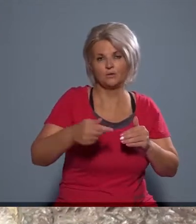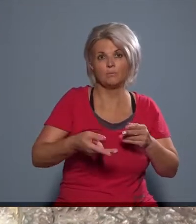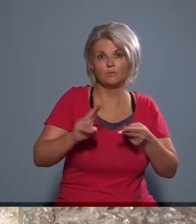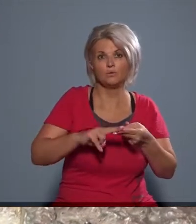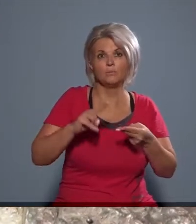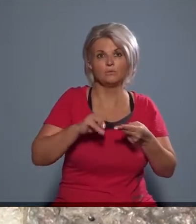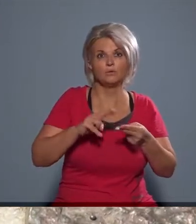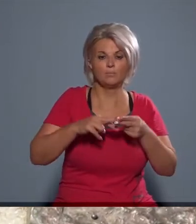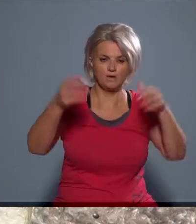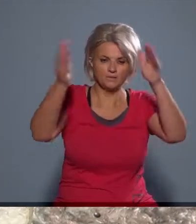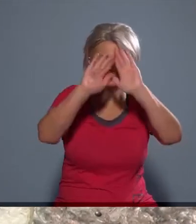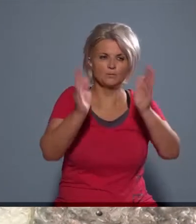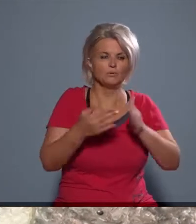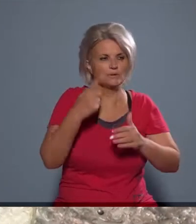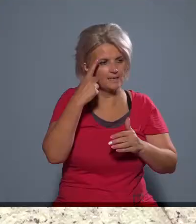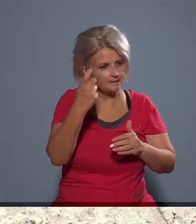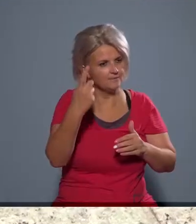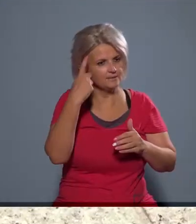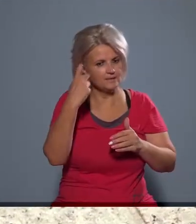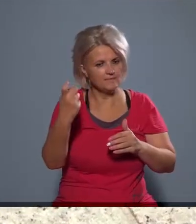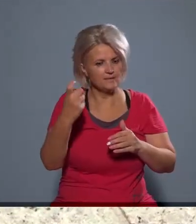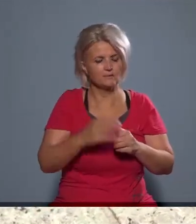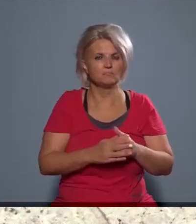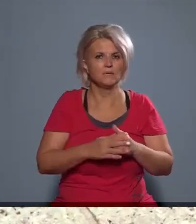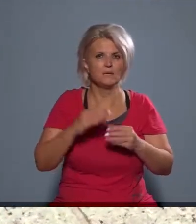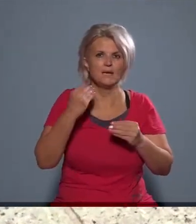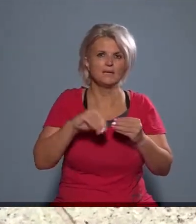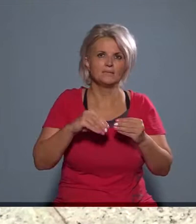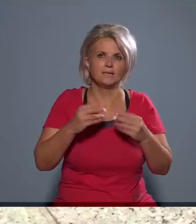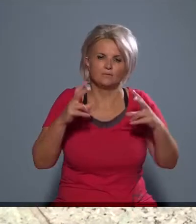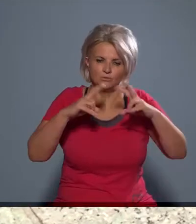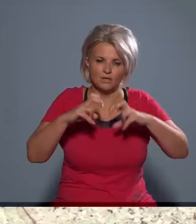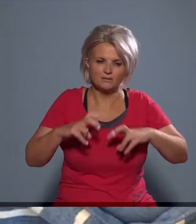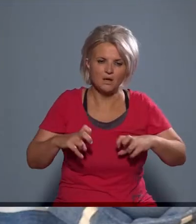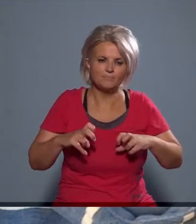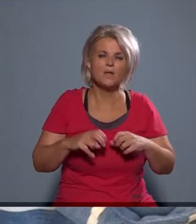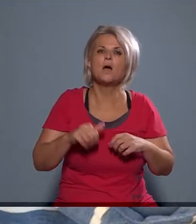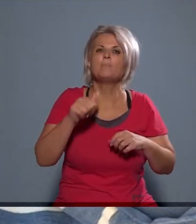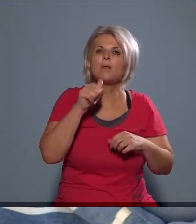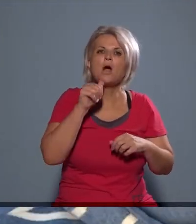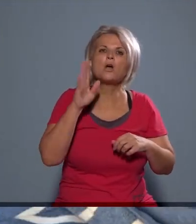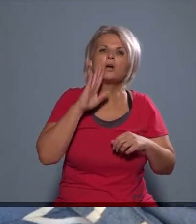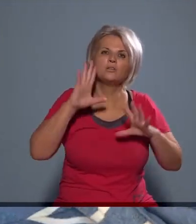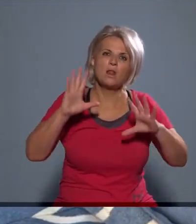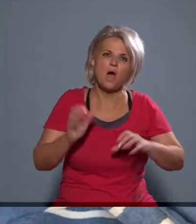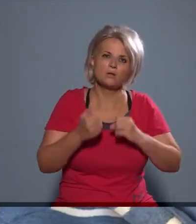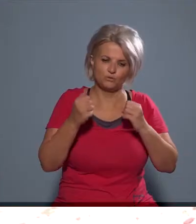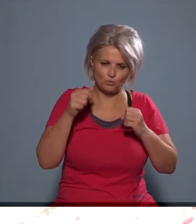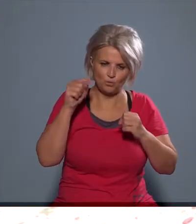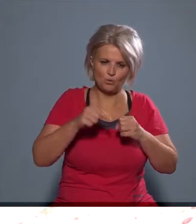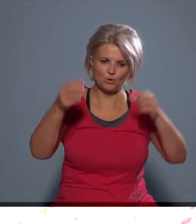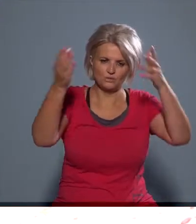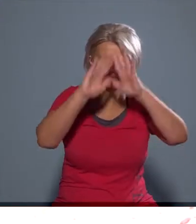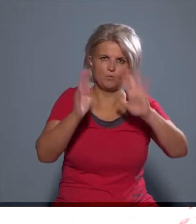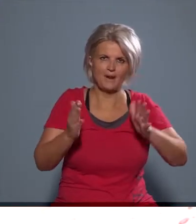szoborkat árult elém, így muszáj voltam utánuk olvasni. A keresgélés elvezetett Plank Antalhoz az alkotójukig, akivel az